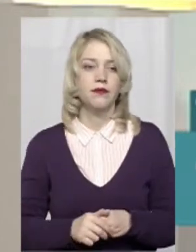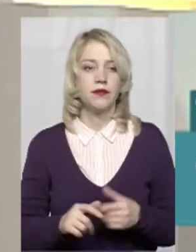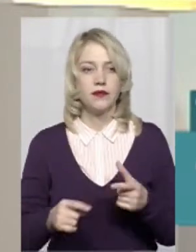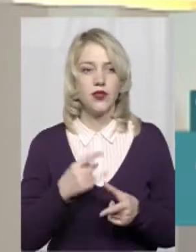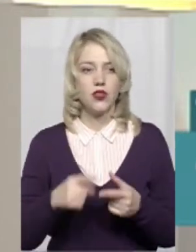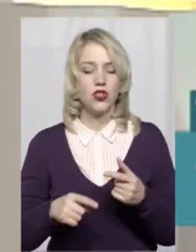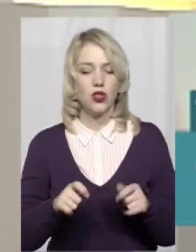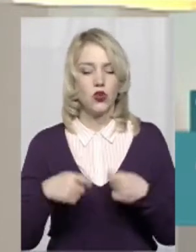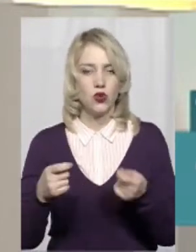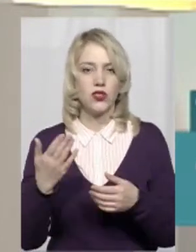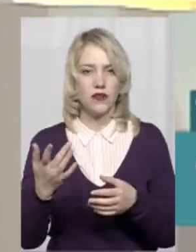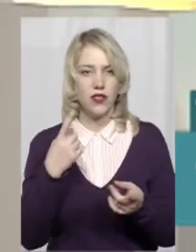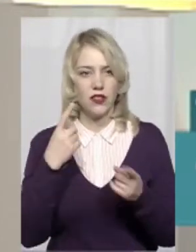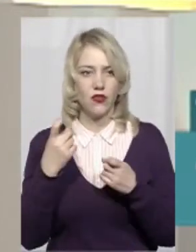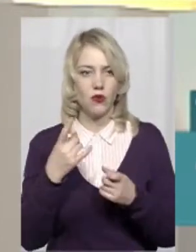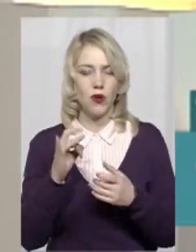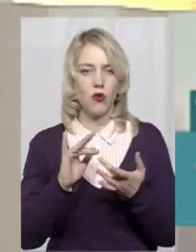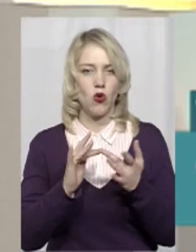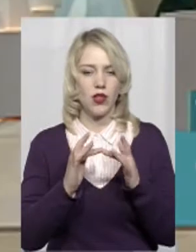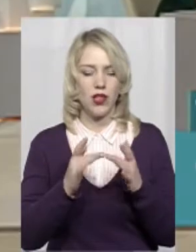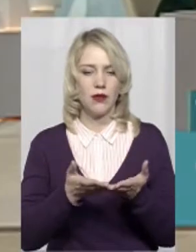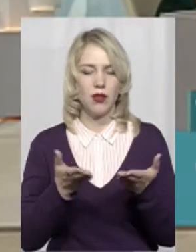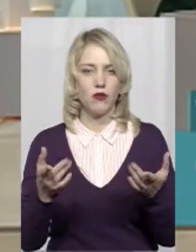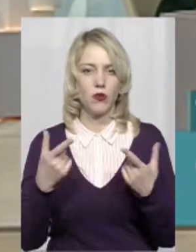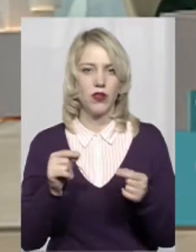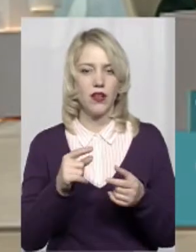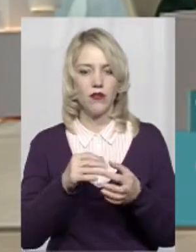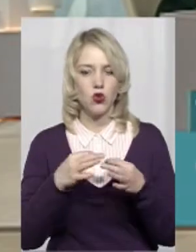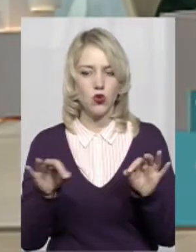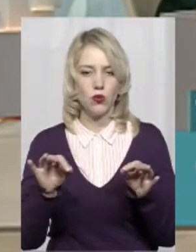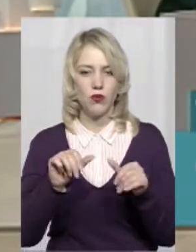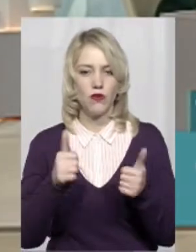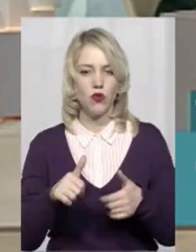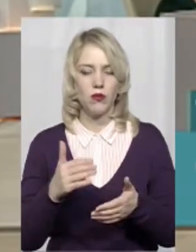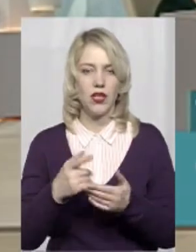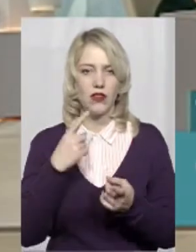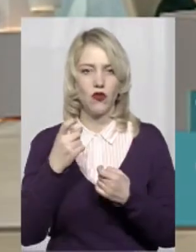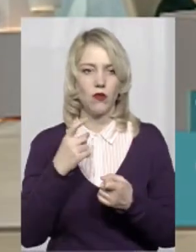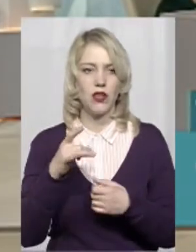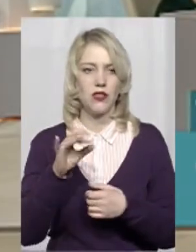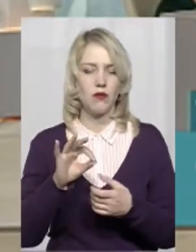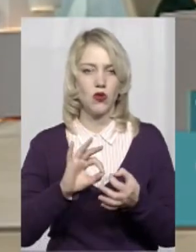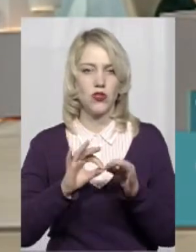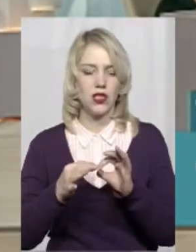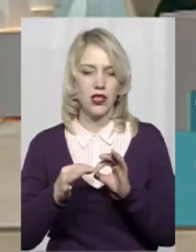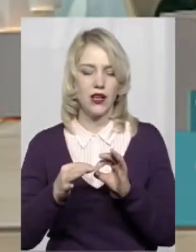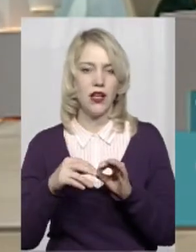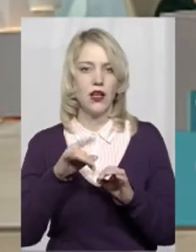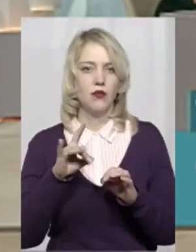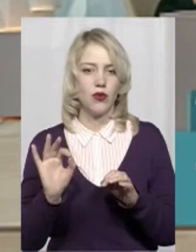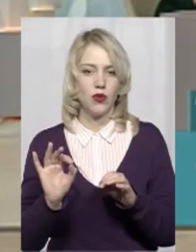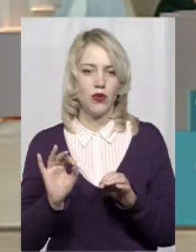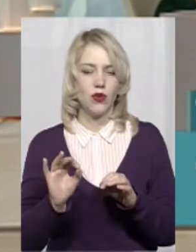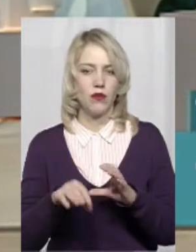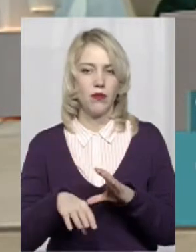доносите якусь інформацію про отаку онлайн-платформу, де в доступній формі є інформація, досить складна інформація